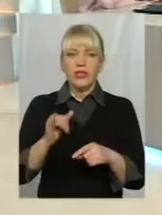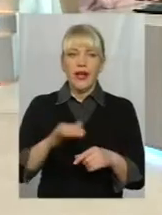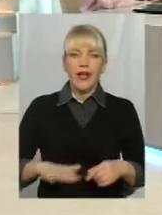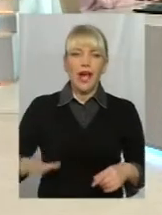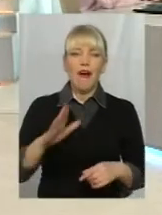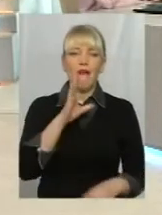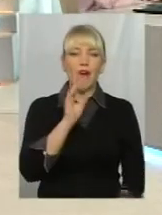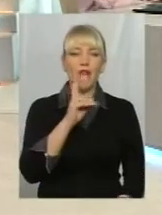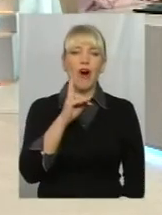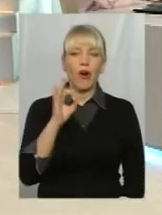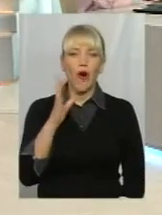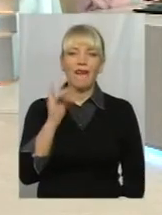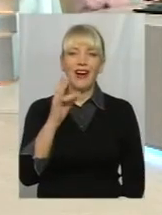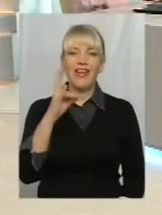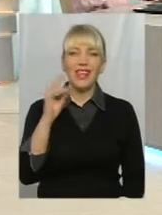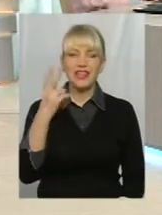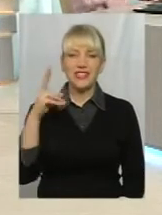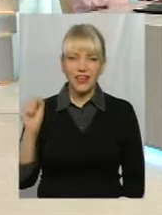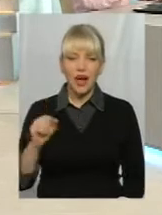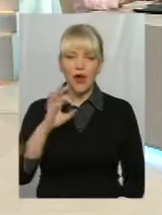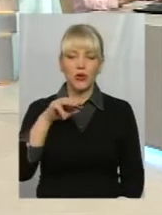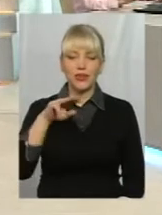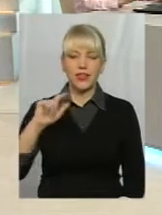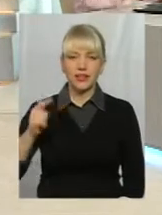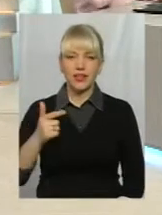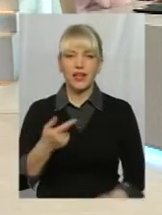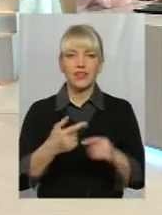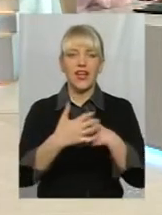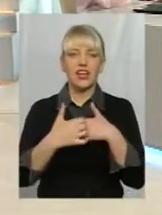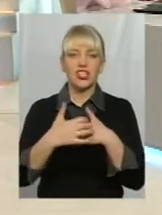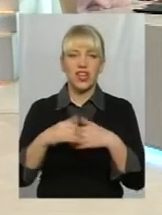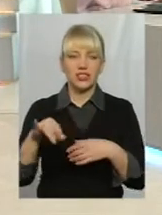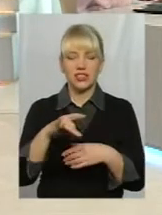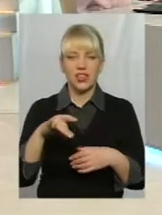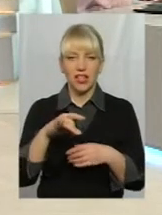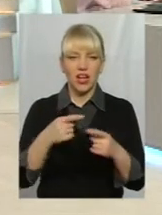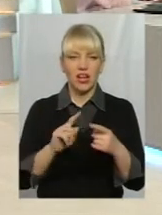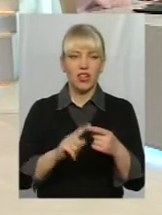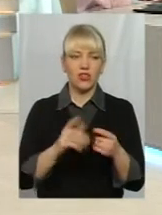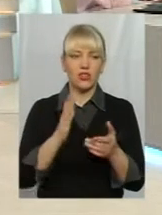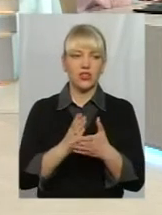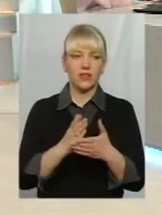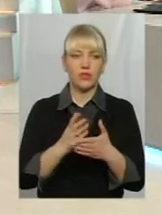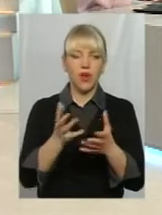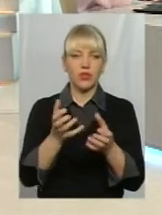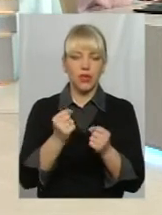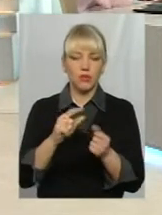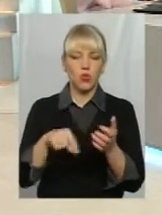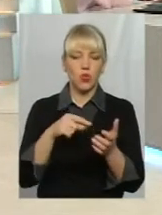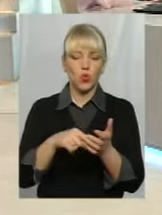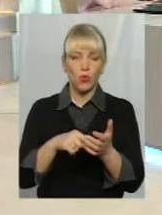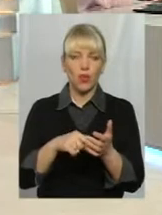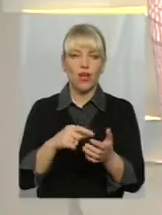Бовковенецької ОТГ, це Дражнянський район, становить 12 тисяч гектарів. Комунальну власність отримують лише 800. І то